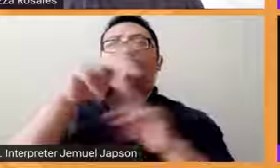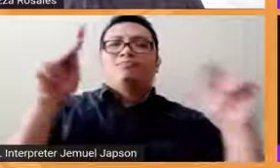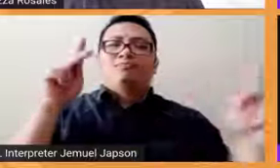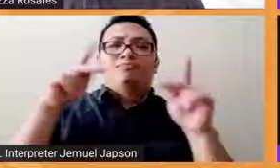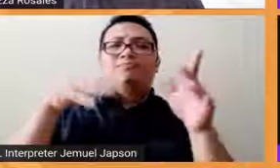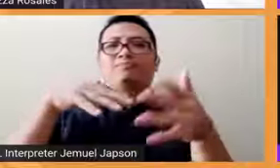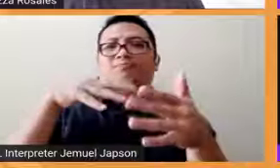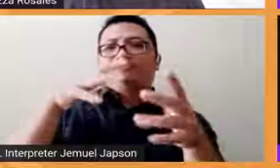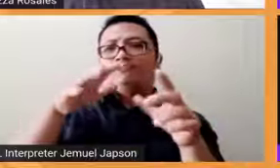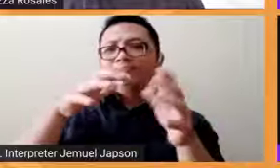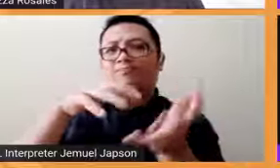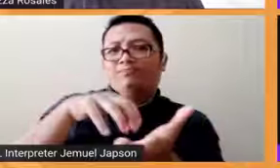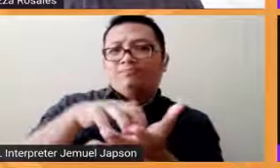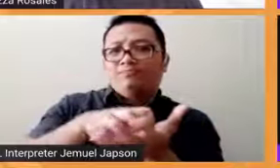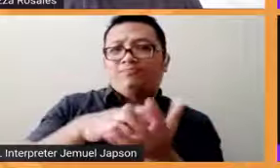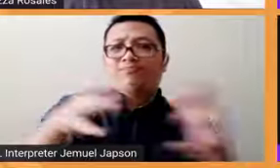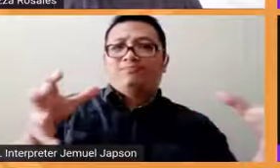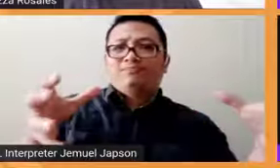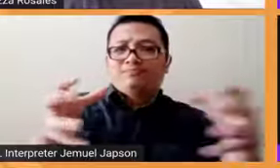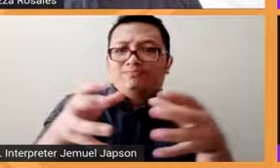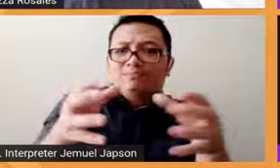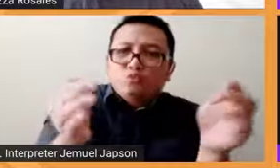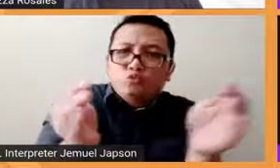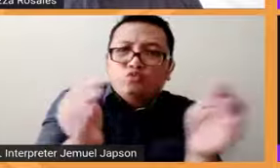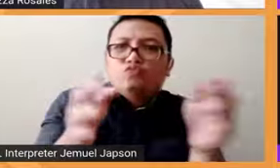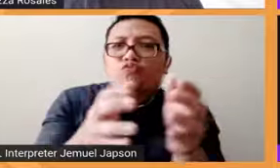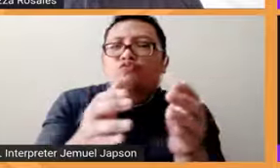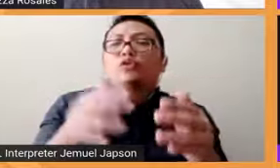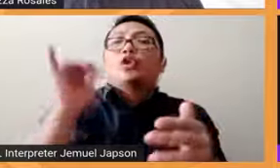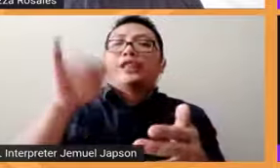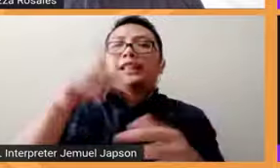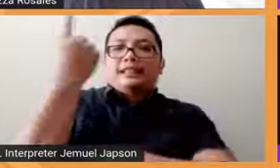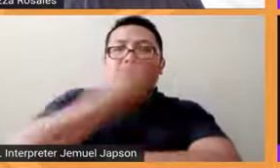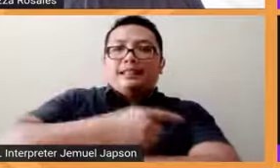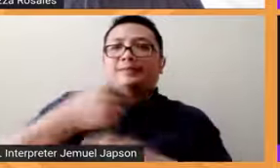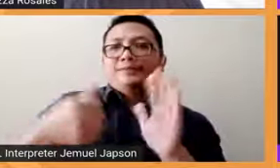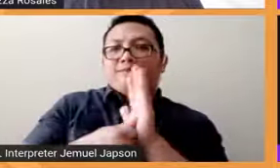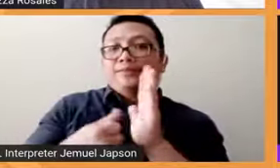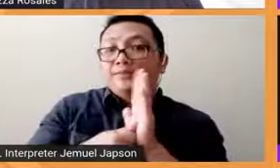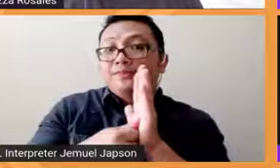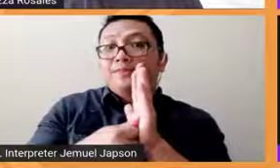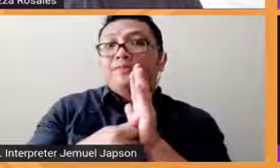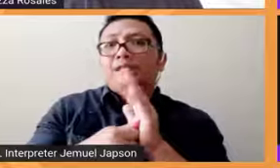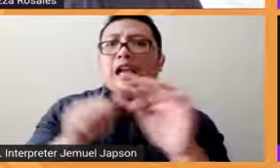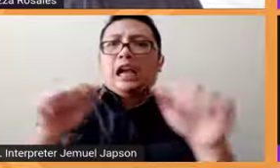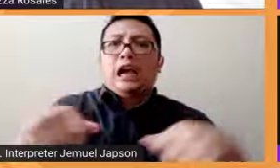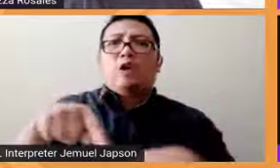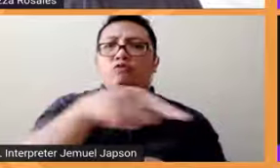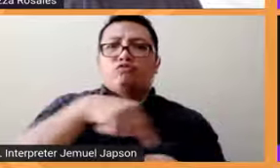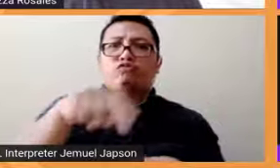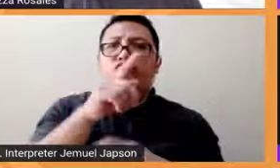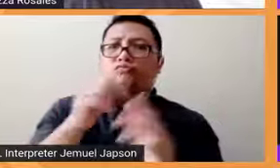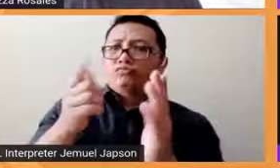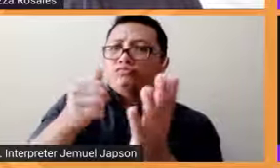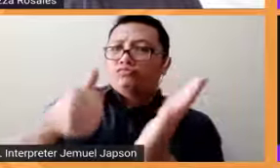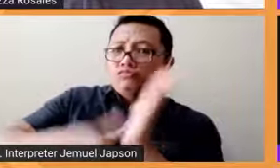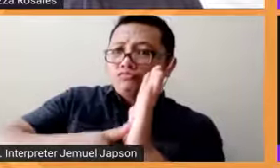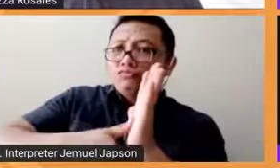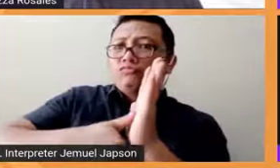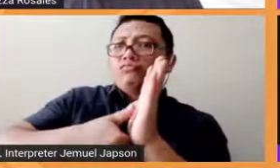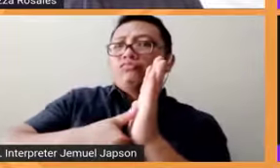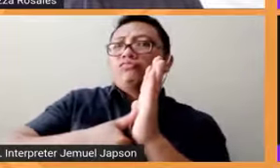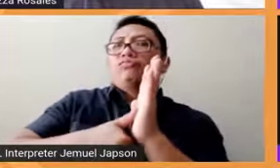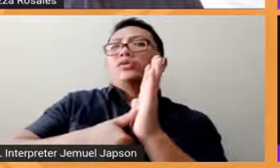sectors natin sa mismong araw ng halalan kung paano sila ba talaga sila makakaboto na ito ay